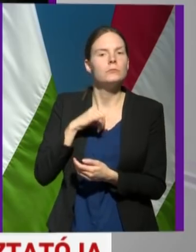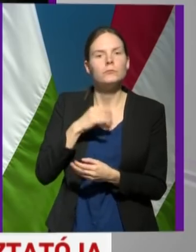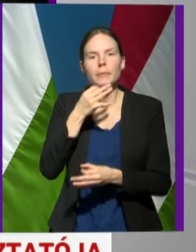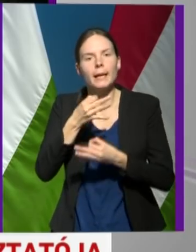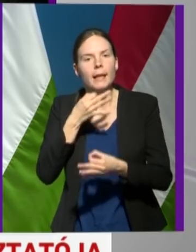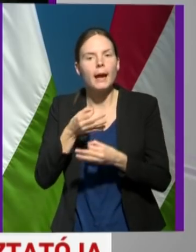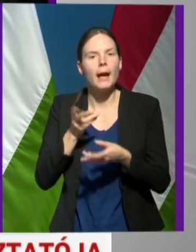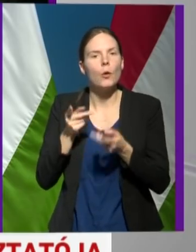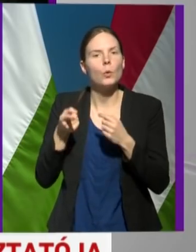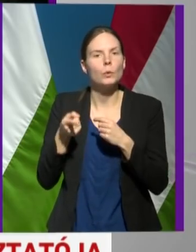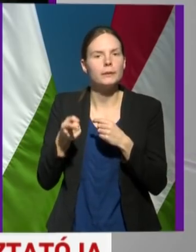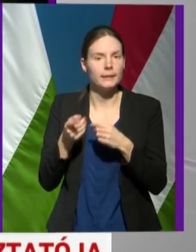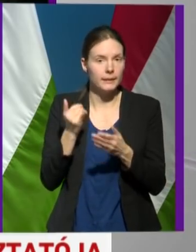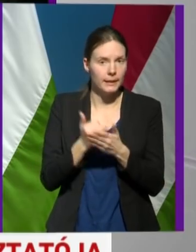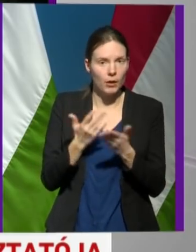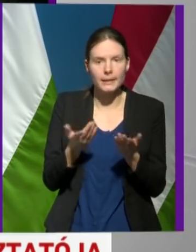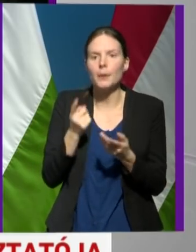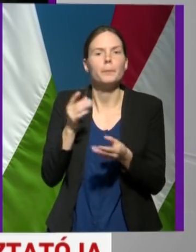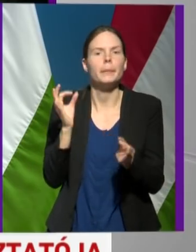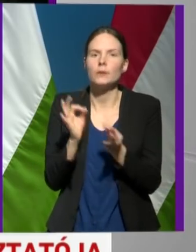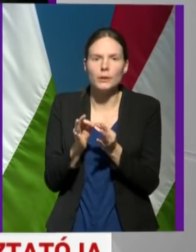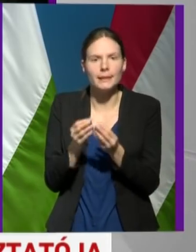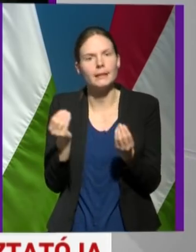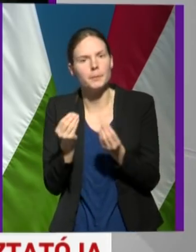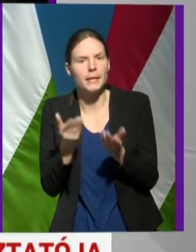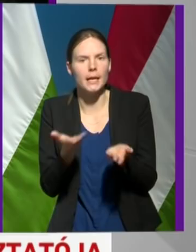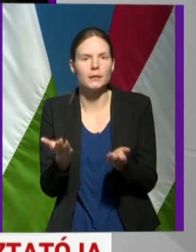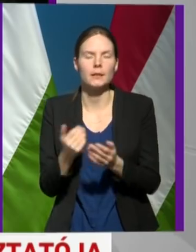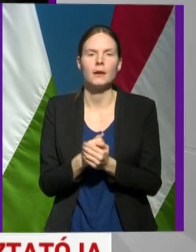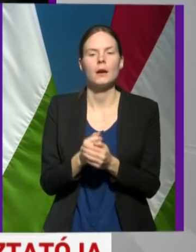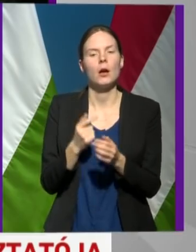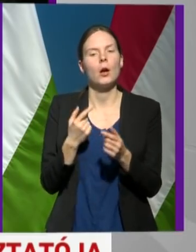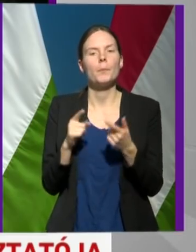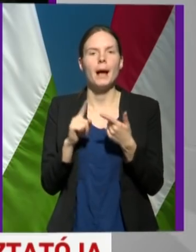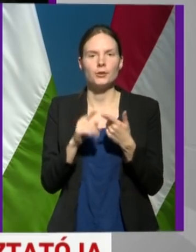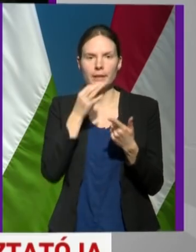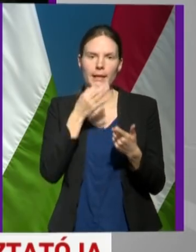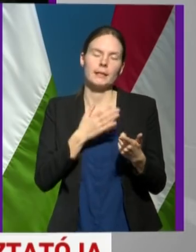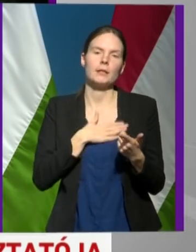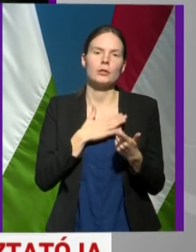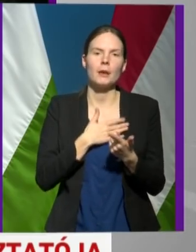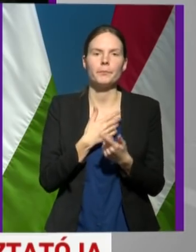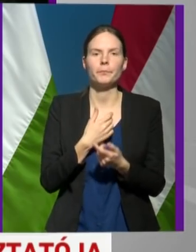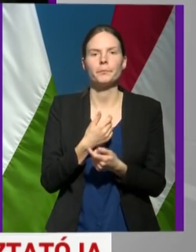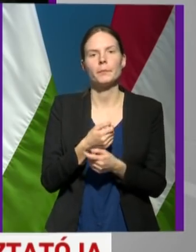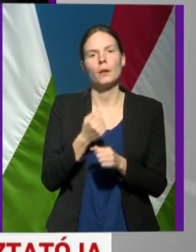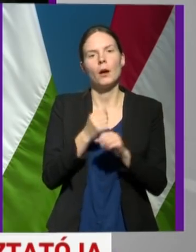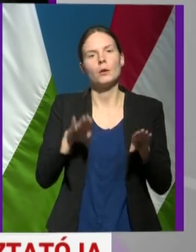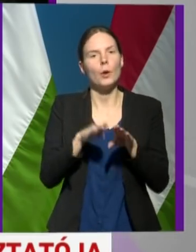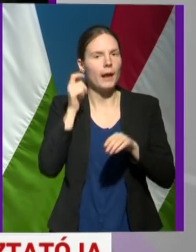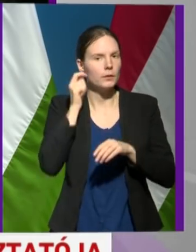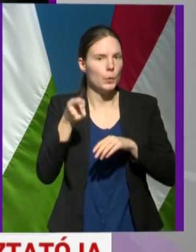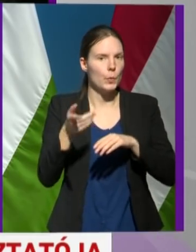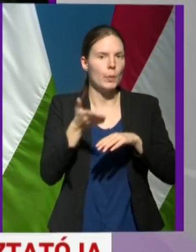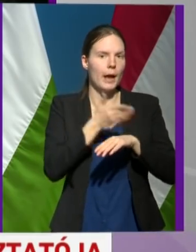igazából most mi történik, és miért. A második kérdésem a kolléganő az